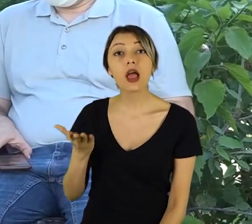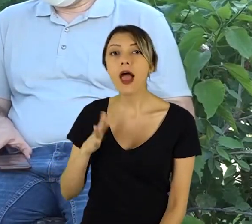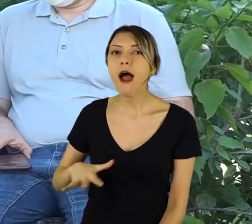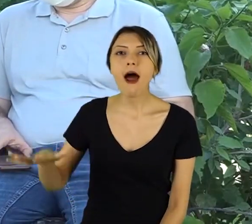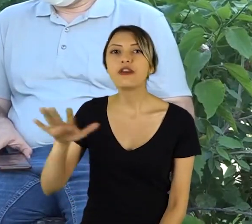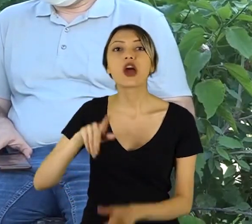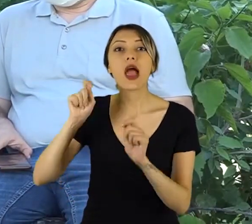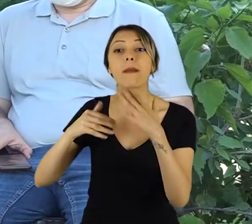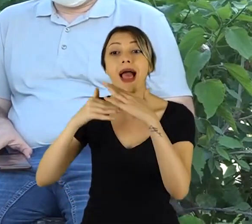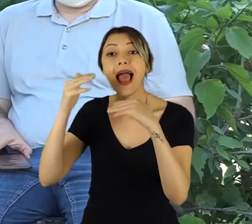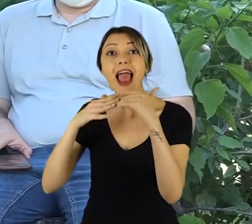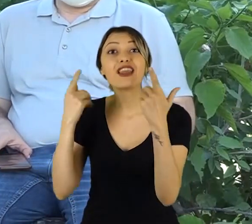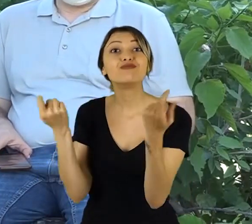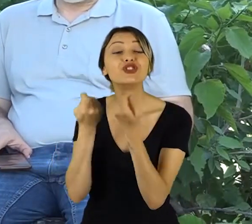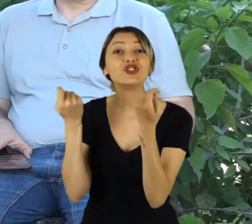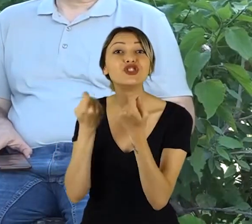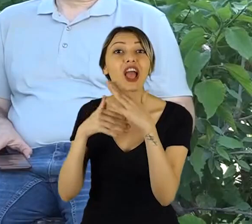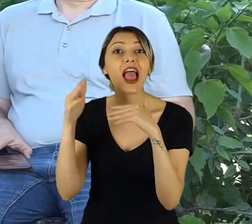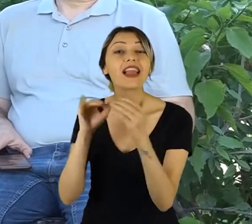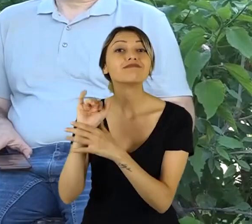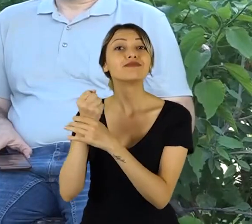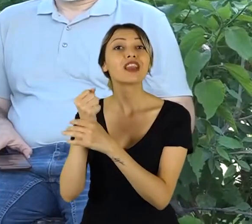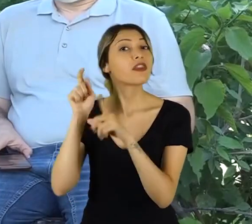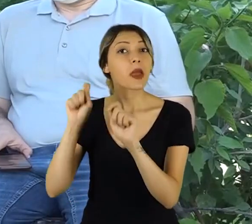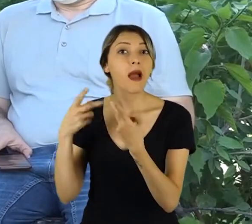El sanatı, elinizle yapacağınız çok şeyler var.